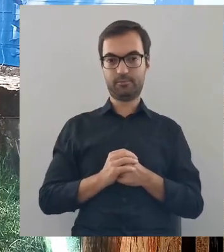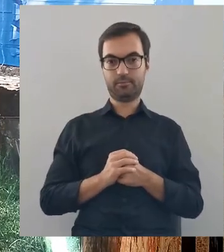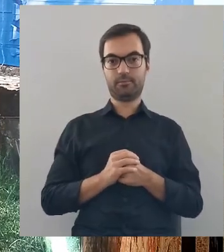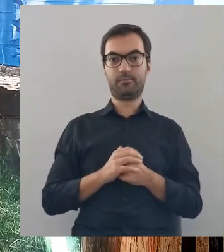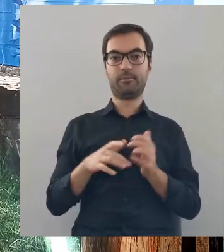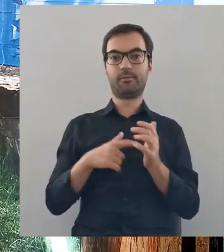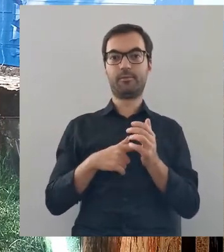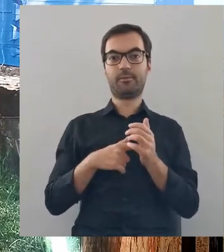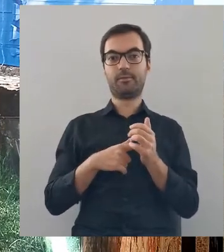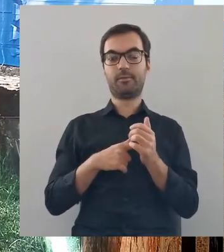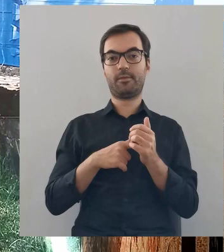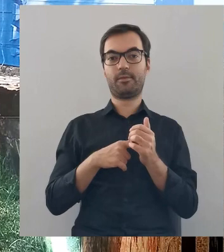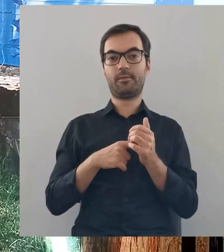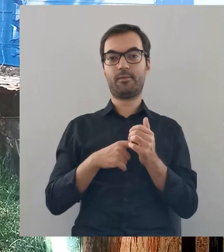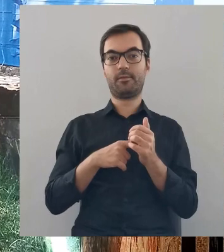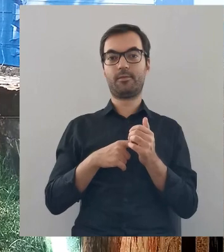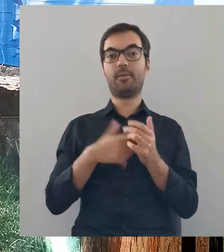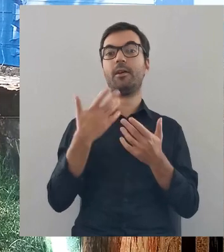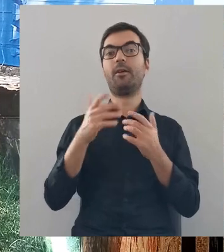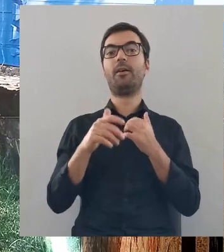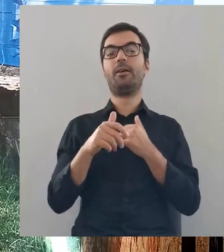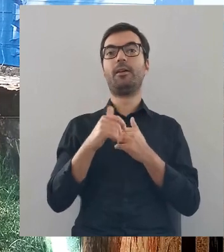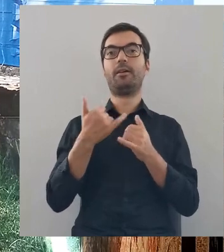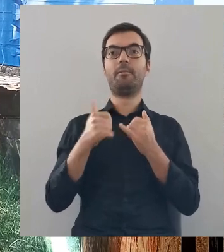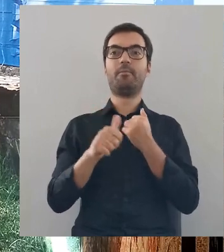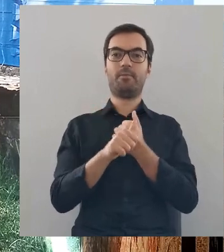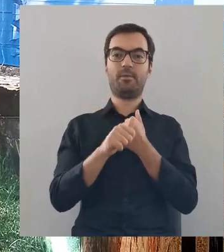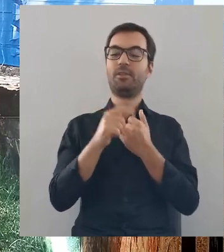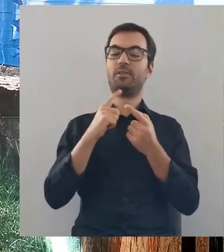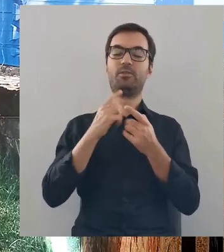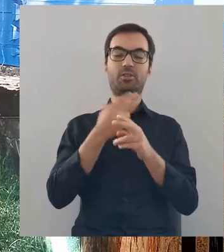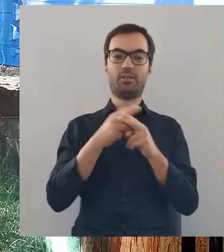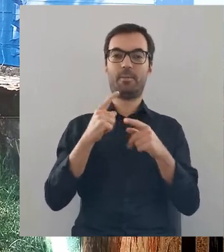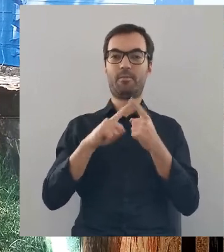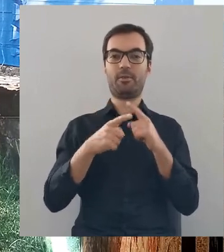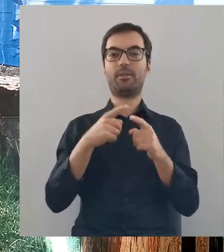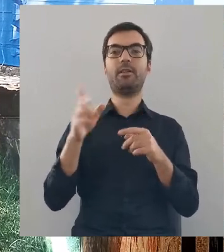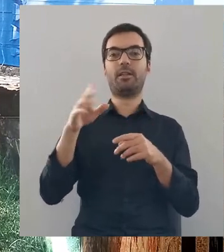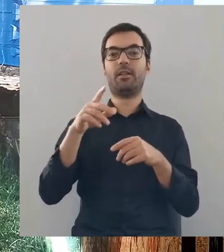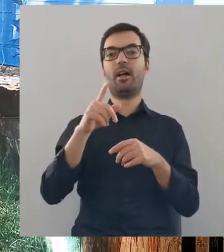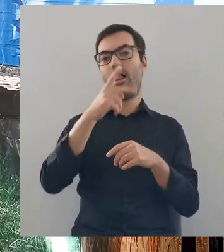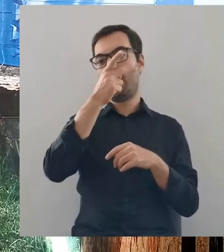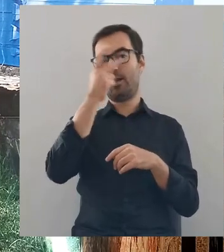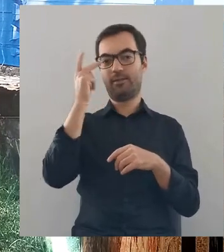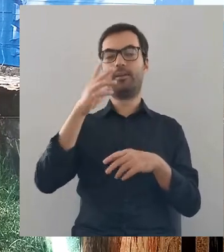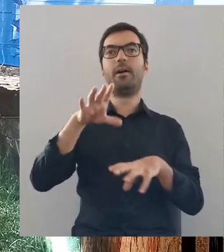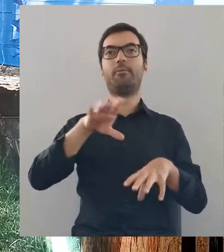żeby tego pretekstu się pozbyć, czyli z przyczyn czysto politycznych